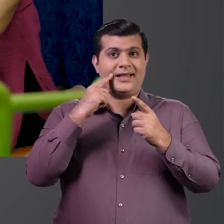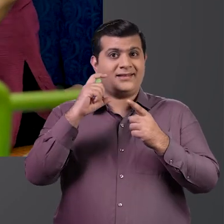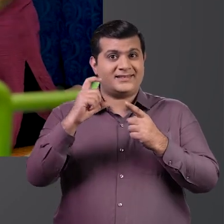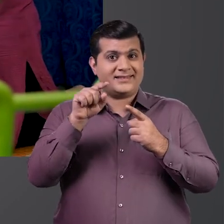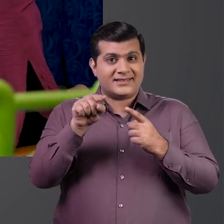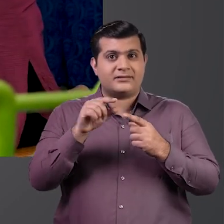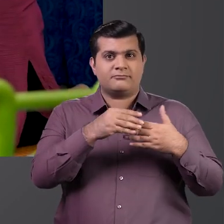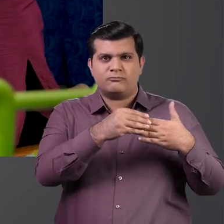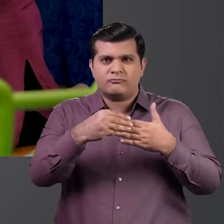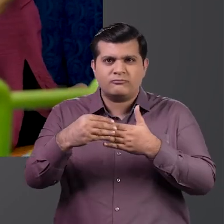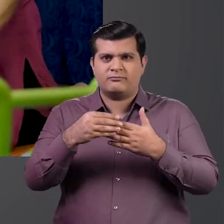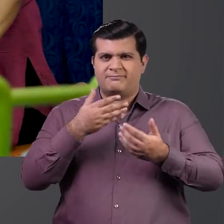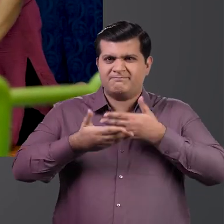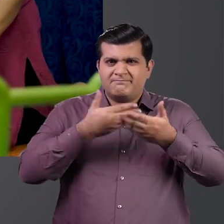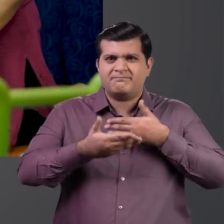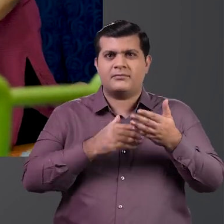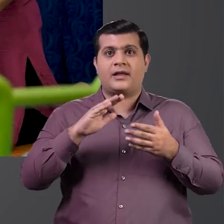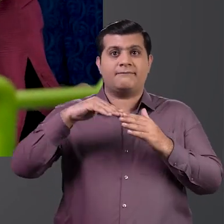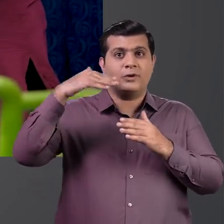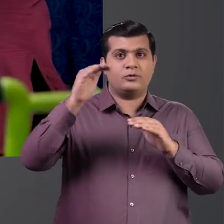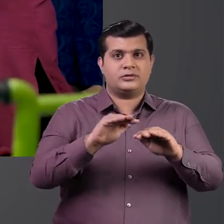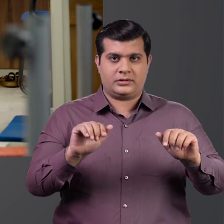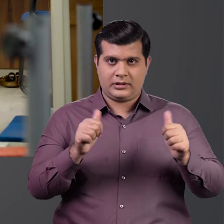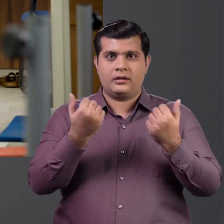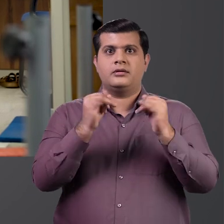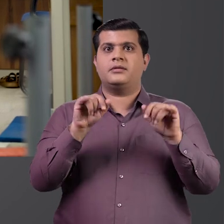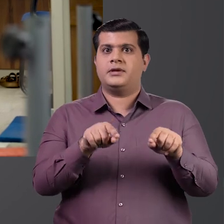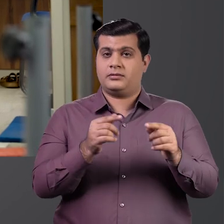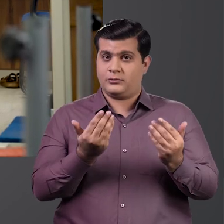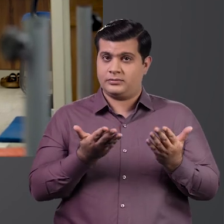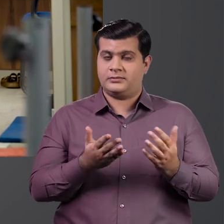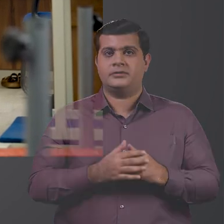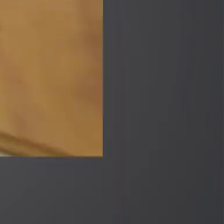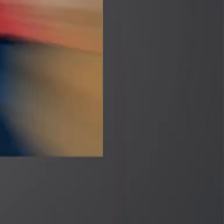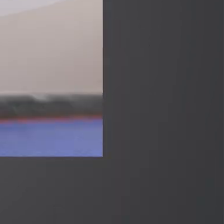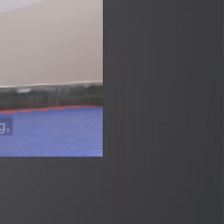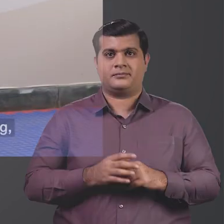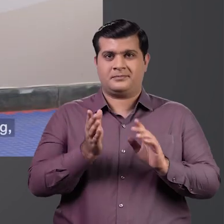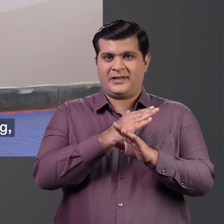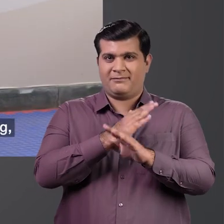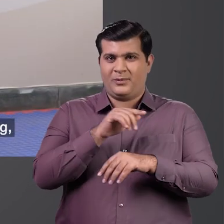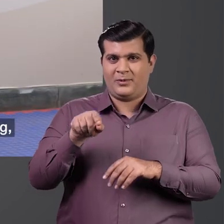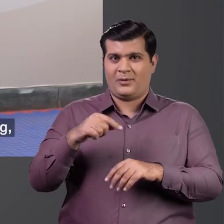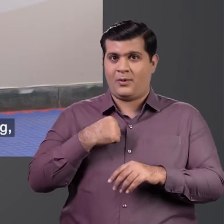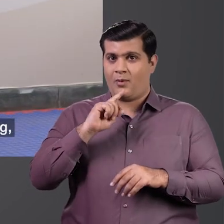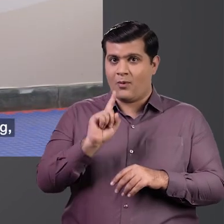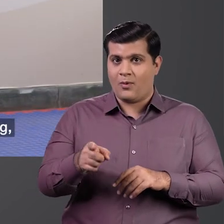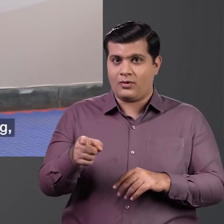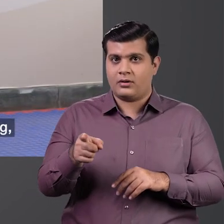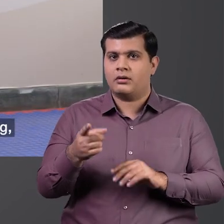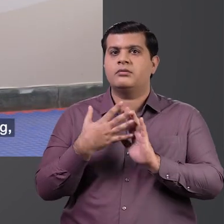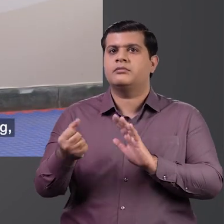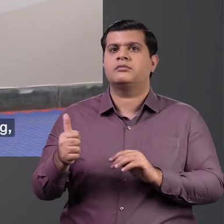CDEIC में उचित मार्ग दर्शन में ये बच्चे आगे चल कर आत्म निर्भर बनते हैं पहले इसका मतलब